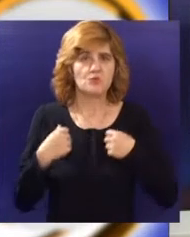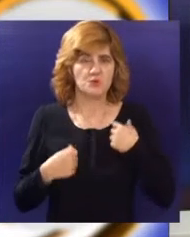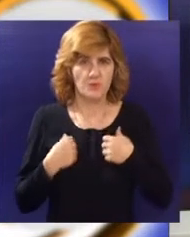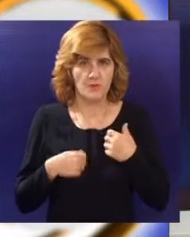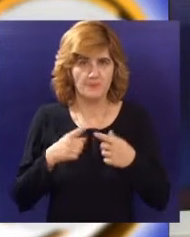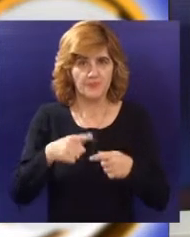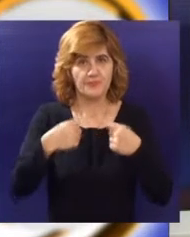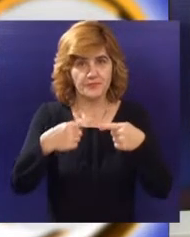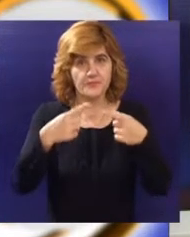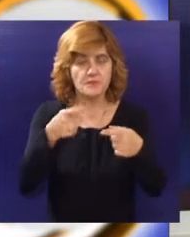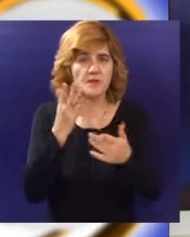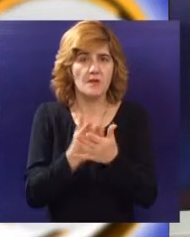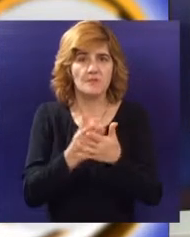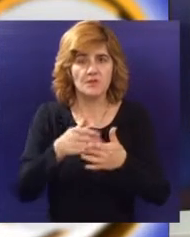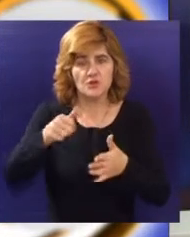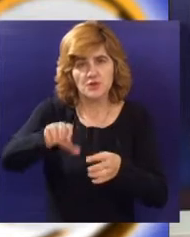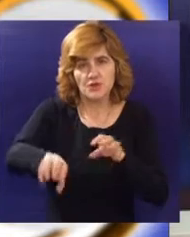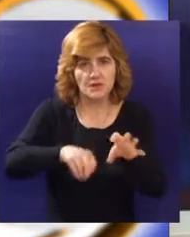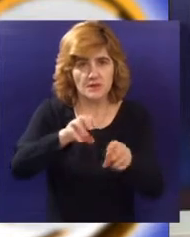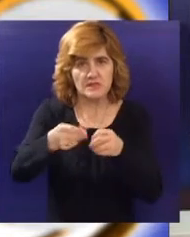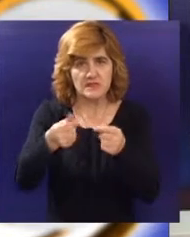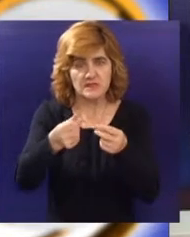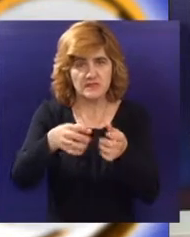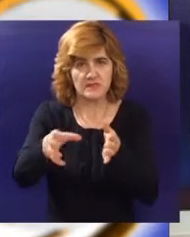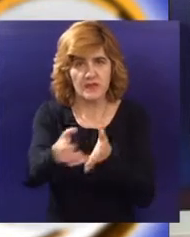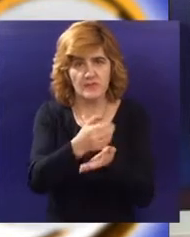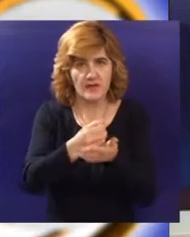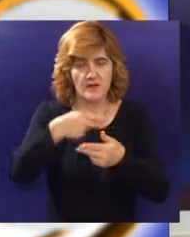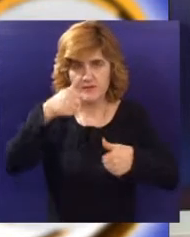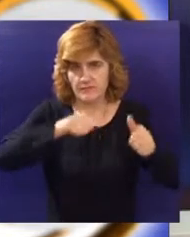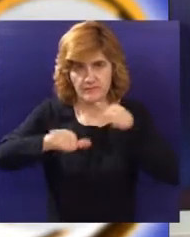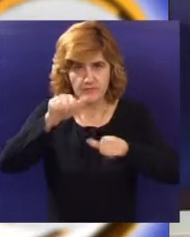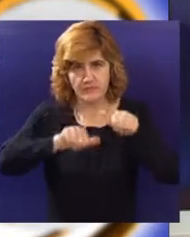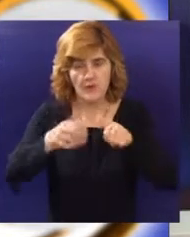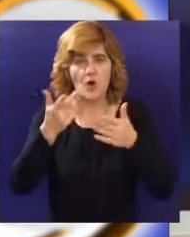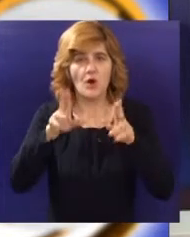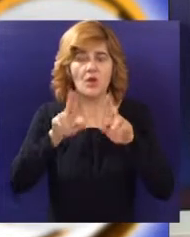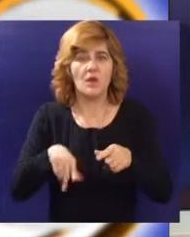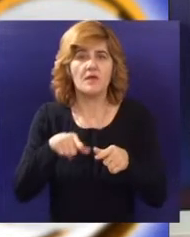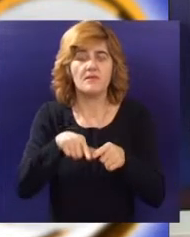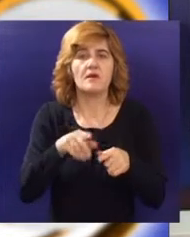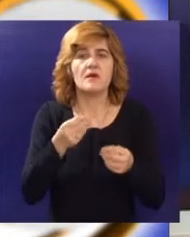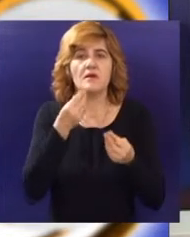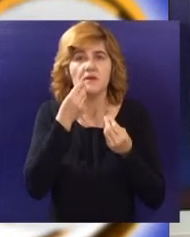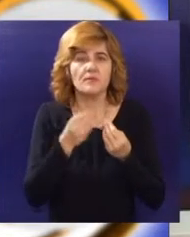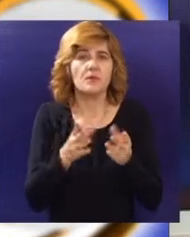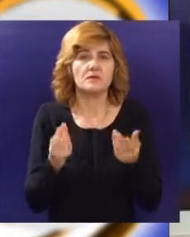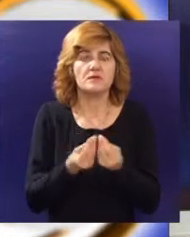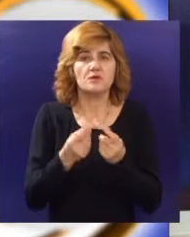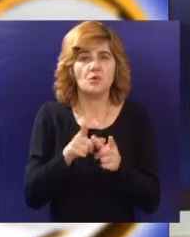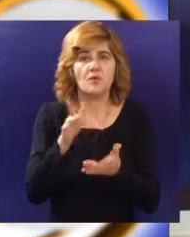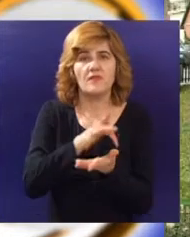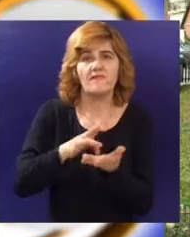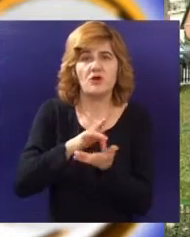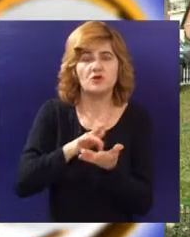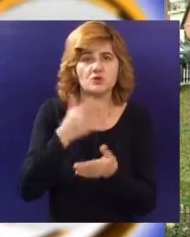Narednih dana će početi uzorkovanje zemljišta kojim treba da se utvrdi kvalitet i nivo zagađenja površinskog sloja zemljišta u dvorištima škola.